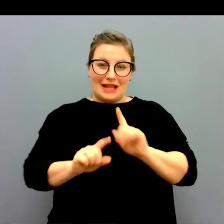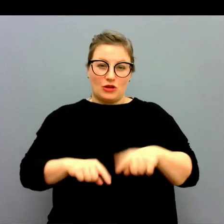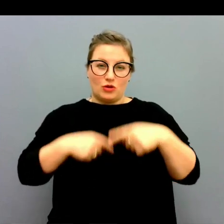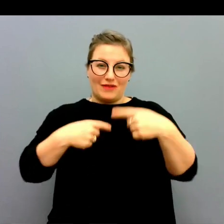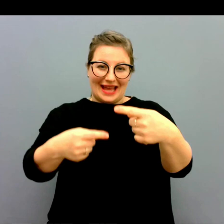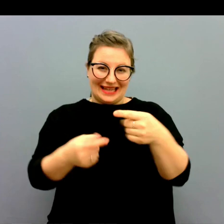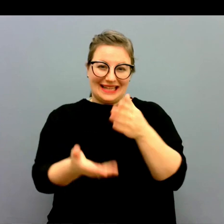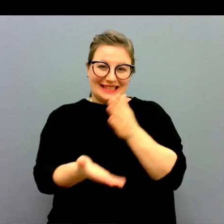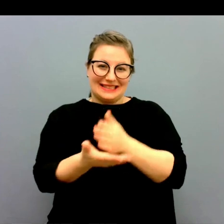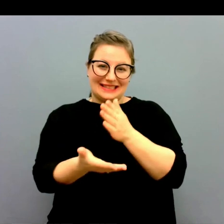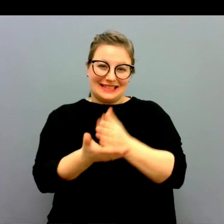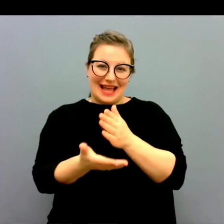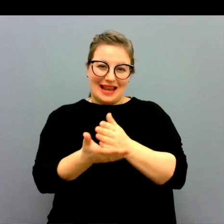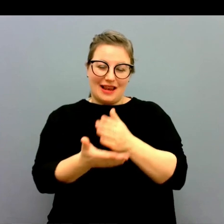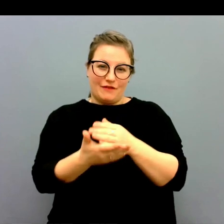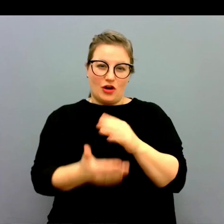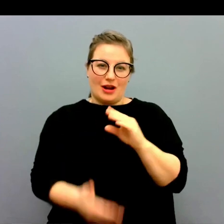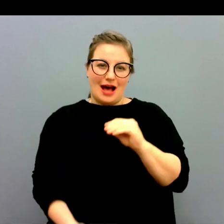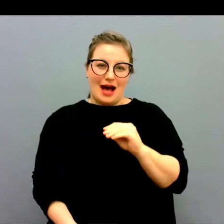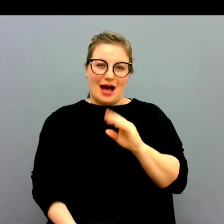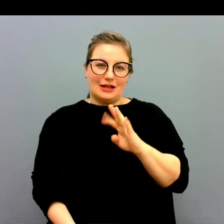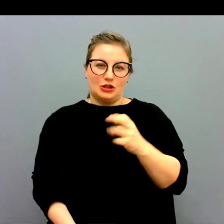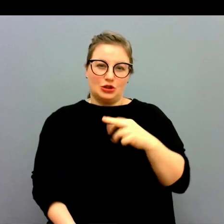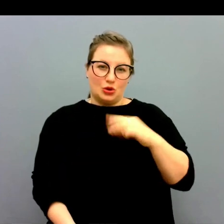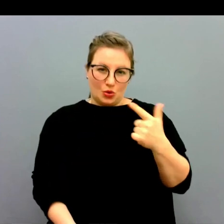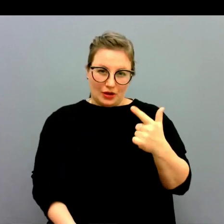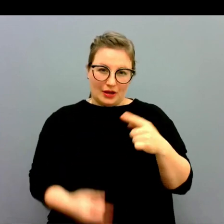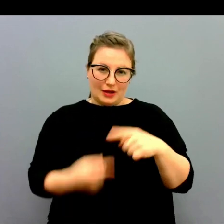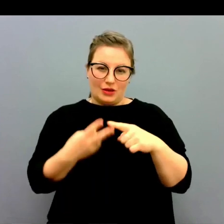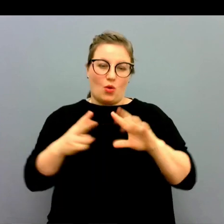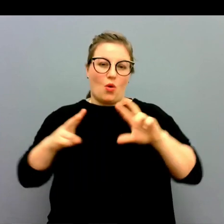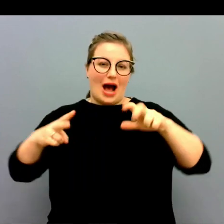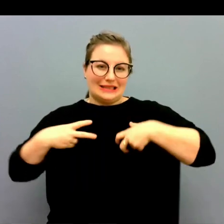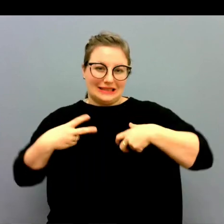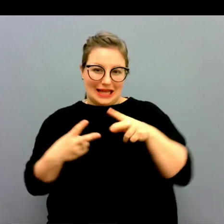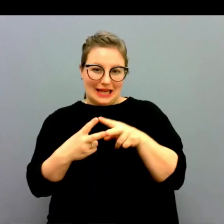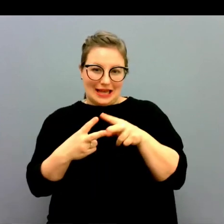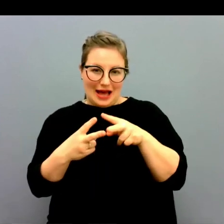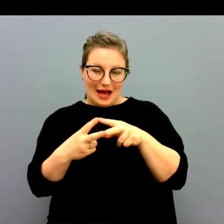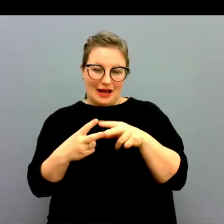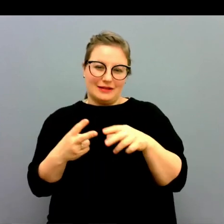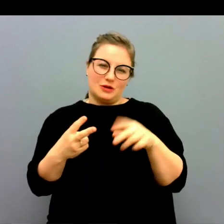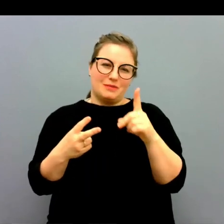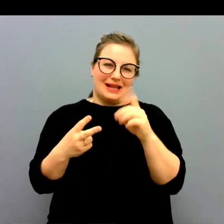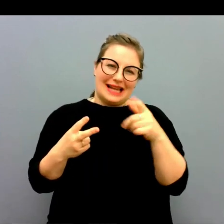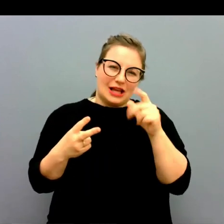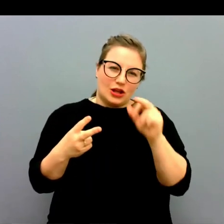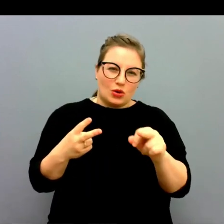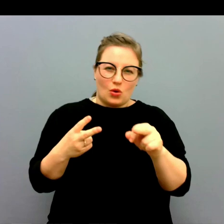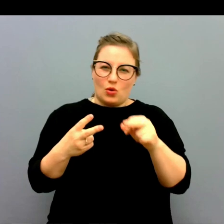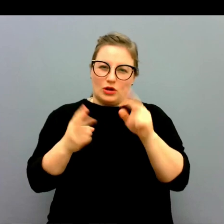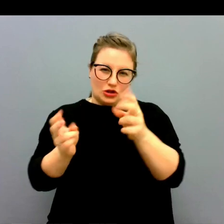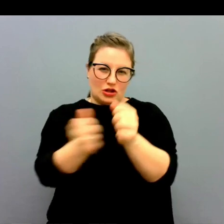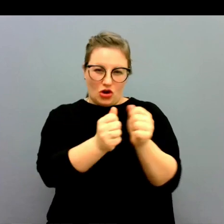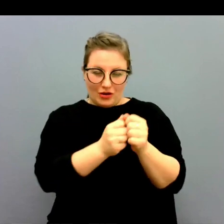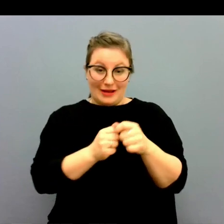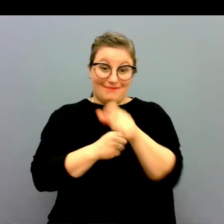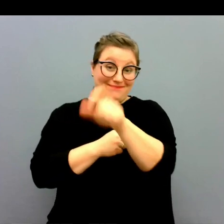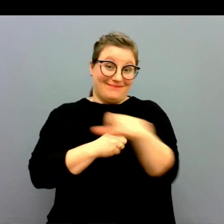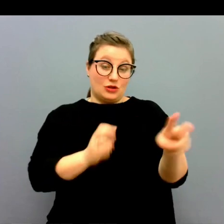Kompetensutveckling gäller för adjunkter och anställda, adjunkter och lektorer och så vidare